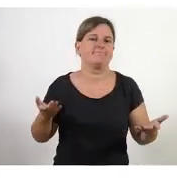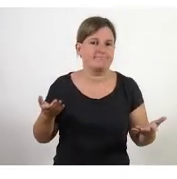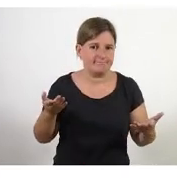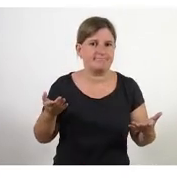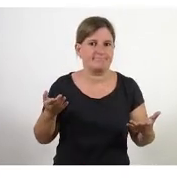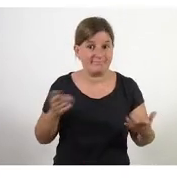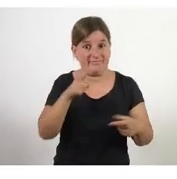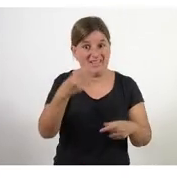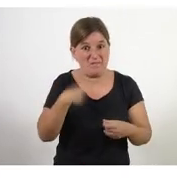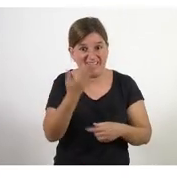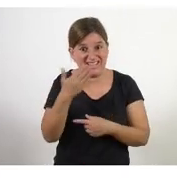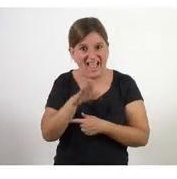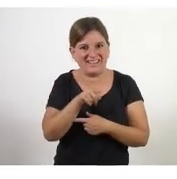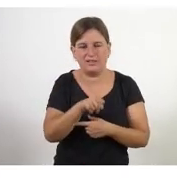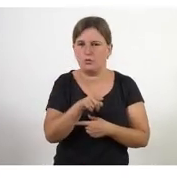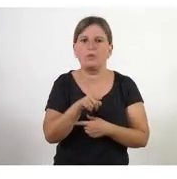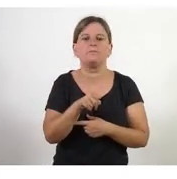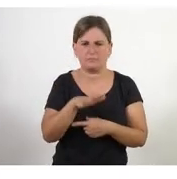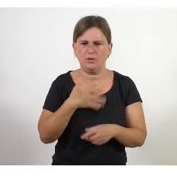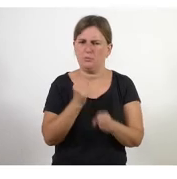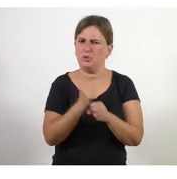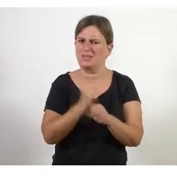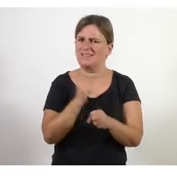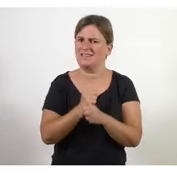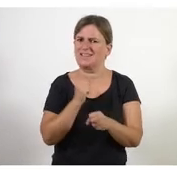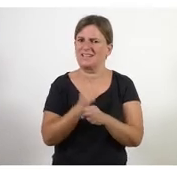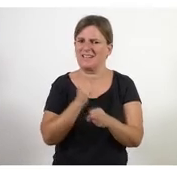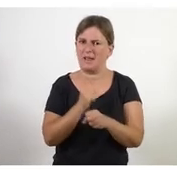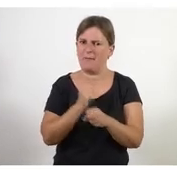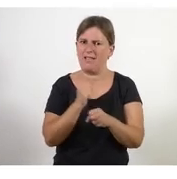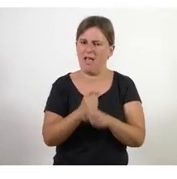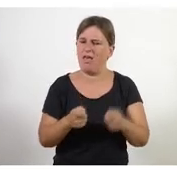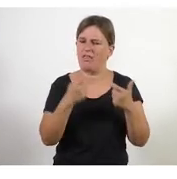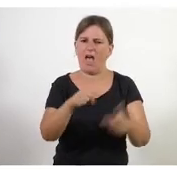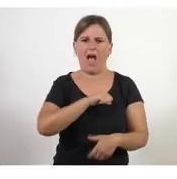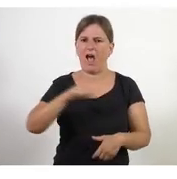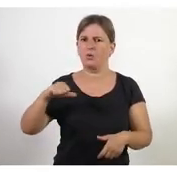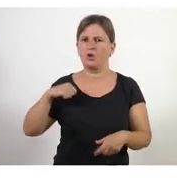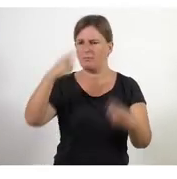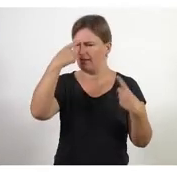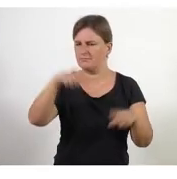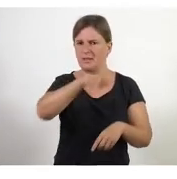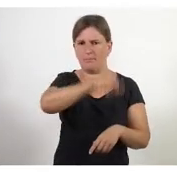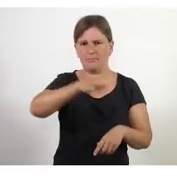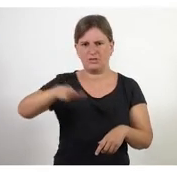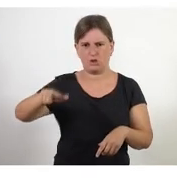aquests comportaments es poden treballar i facilitar donant autonomia a les persones